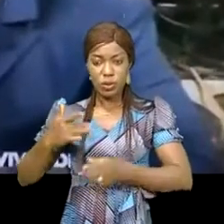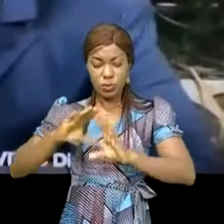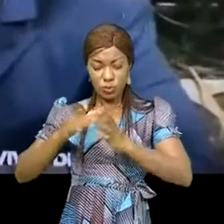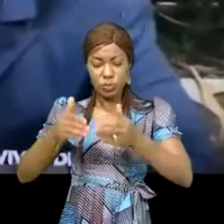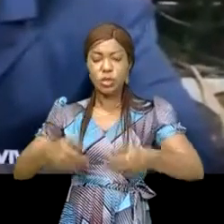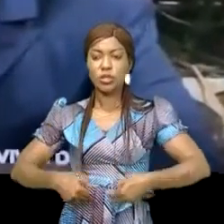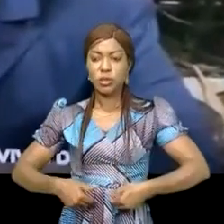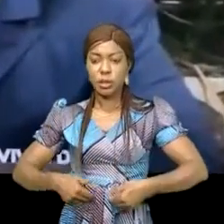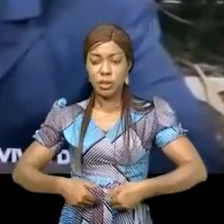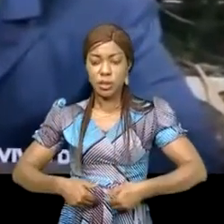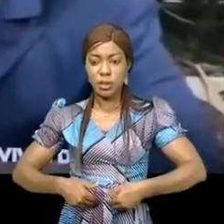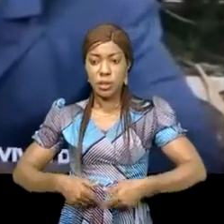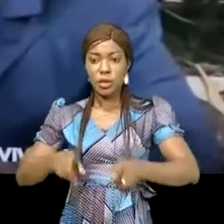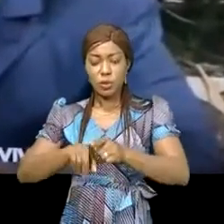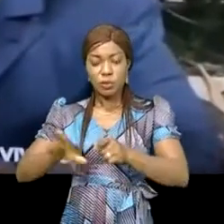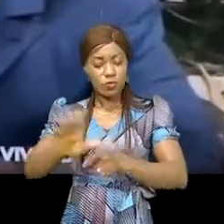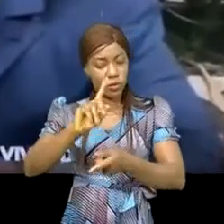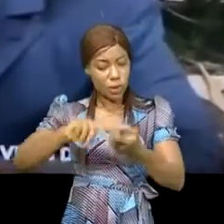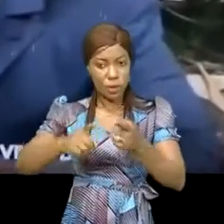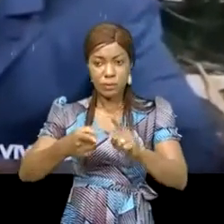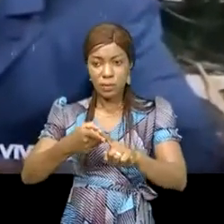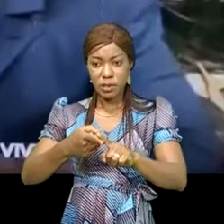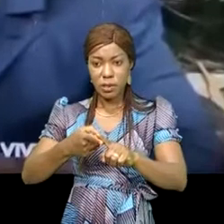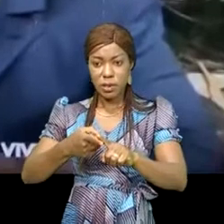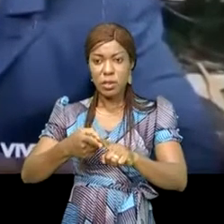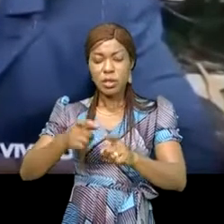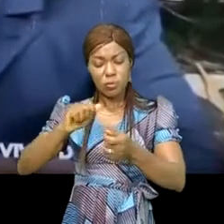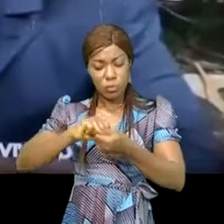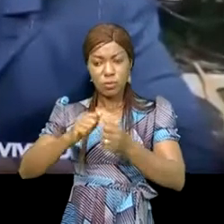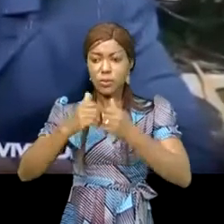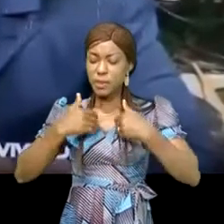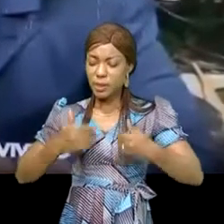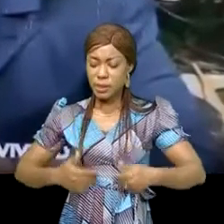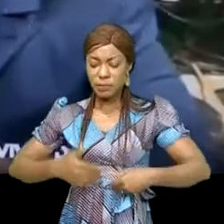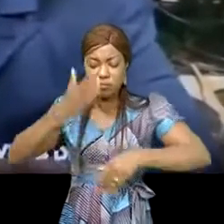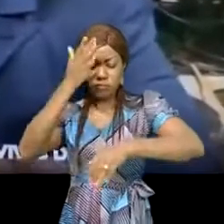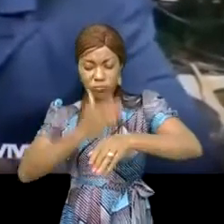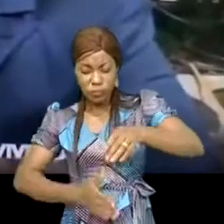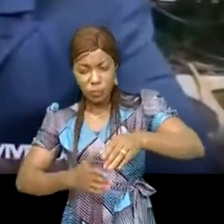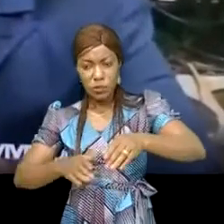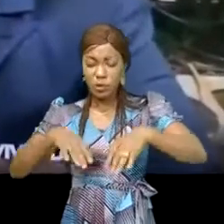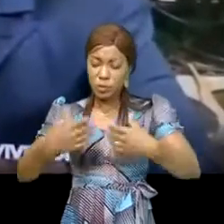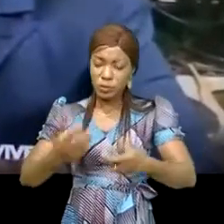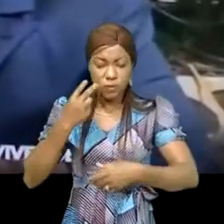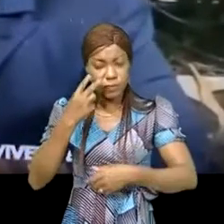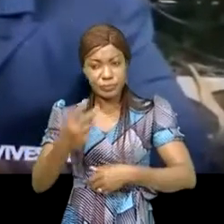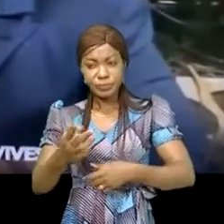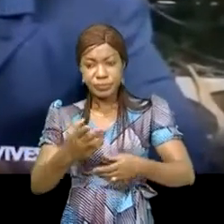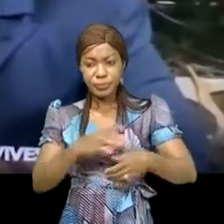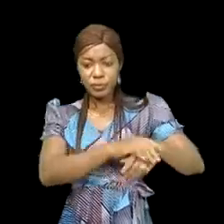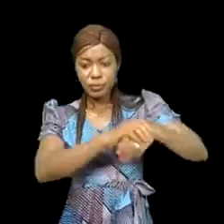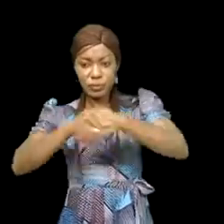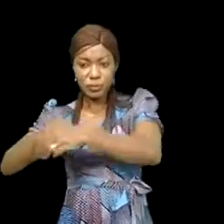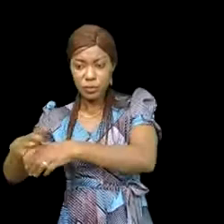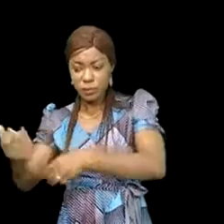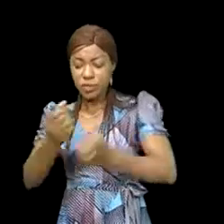jeunes comme votre camarade là-bas qui ont eu des problèmes de santé et de blessures pour voir comment est-ce que nous allons prendre ça